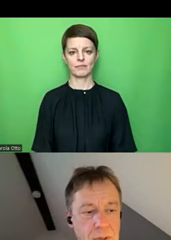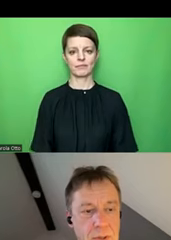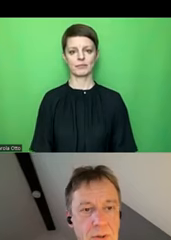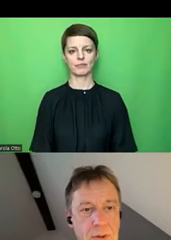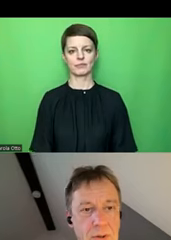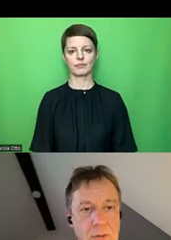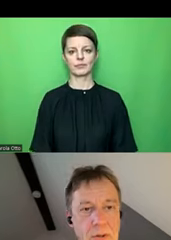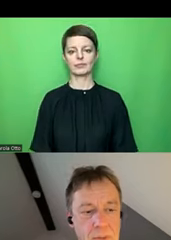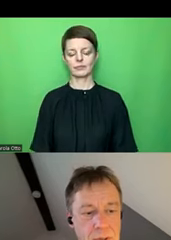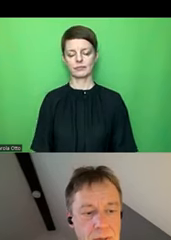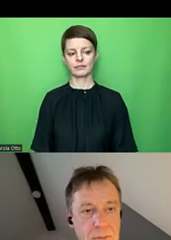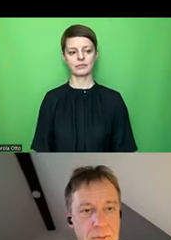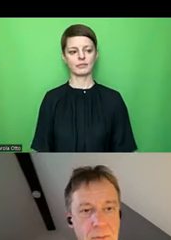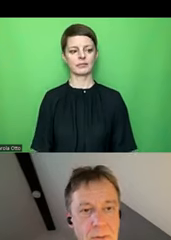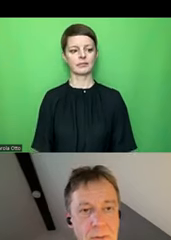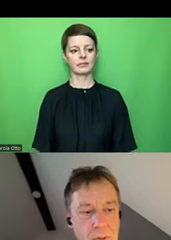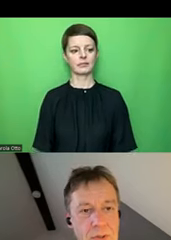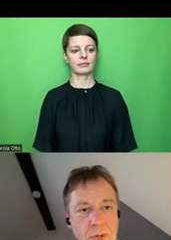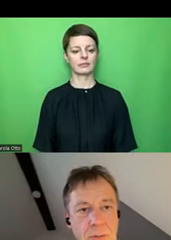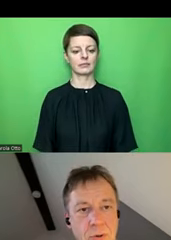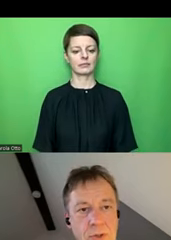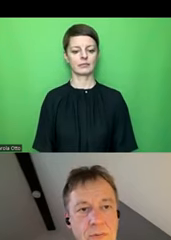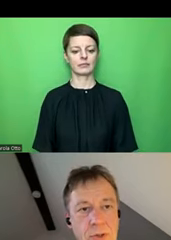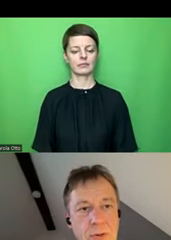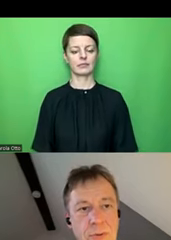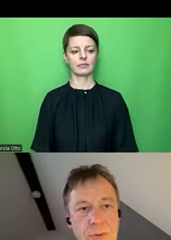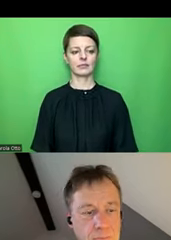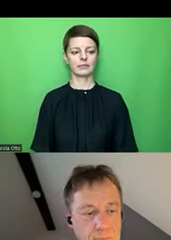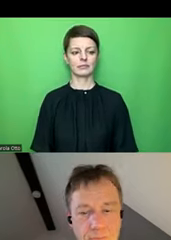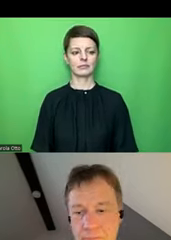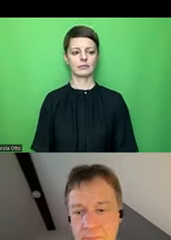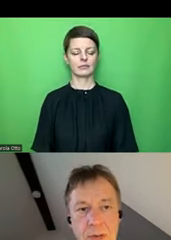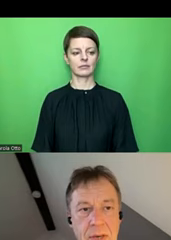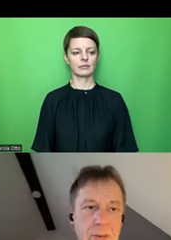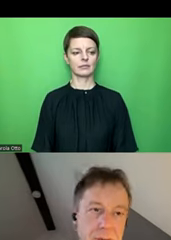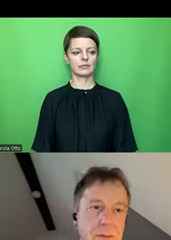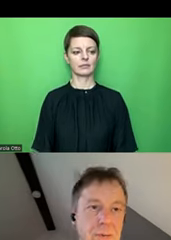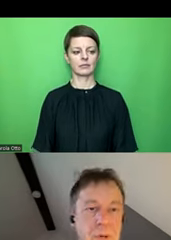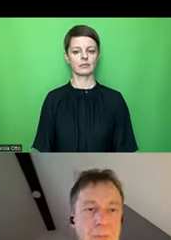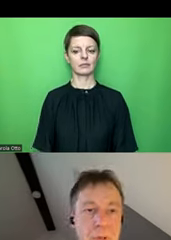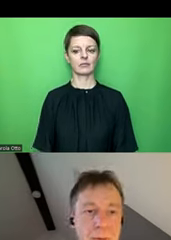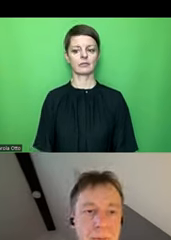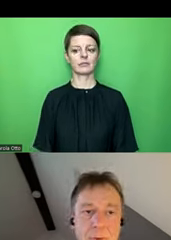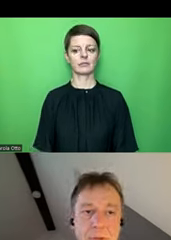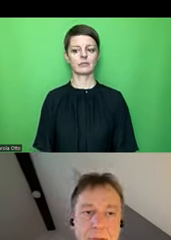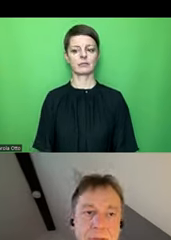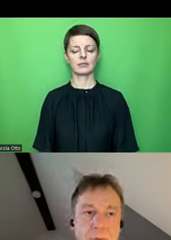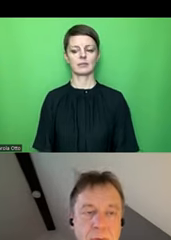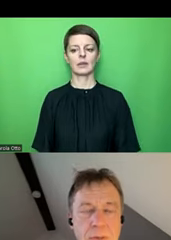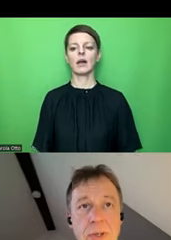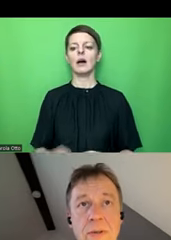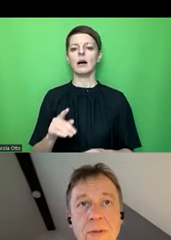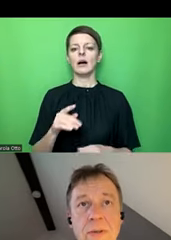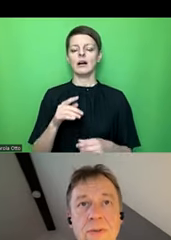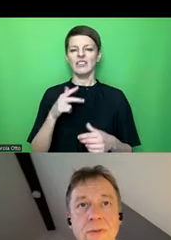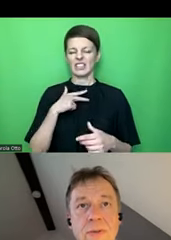es dann und dann kann ich auch antworten, bearbeiten, Kommentar ist Blattformular, Sprachausgabe wird beendet. Man muss sich halt sehr